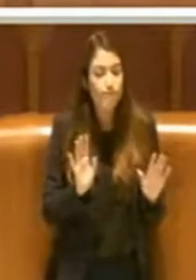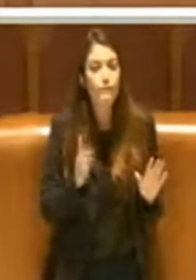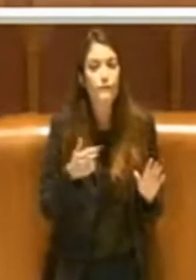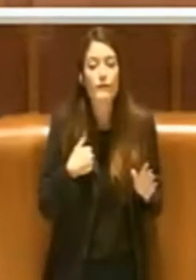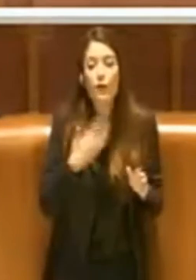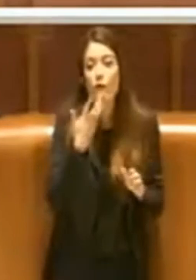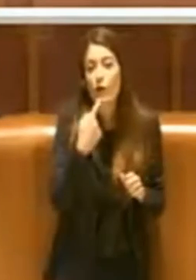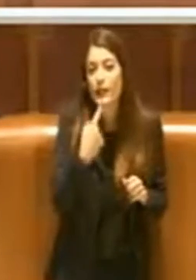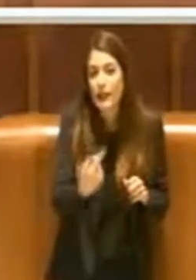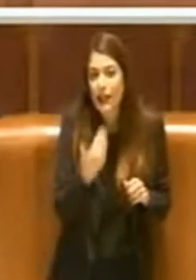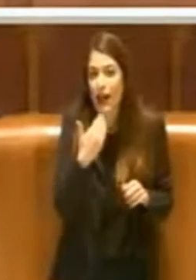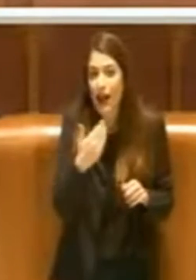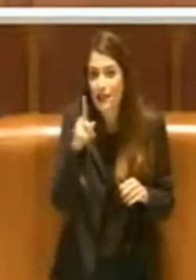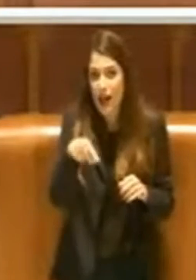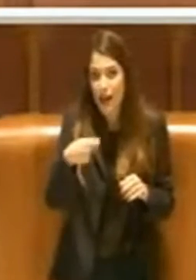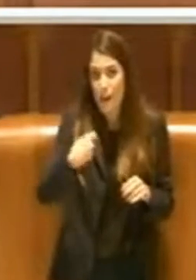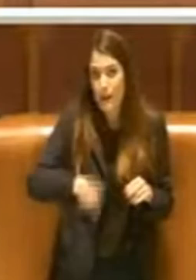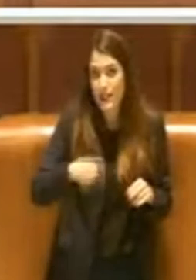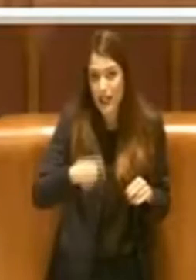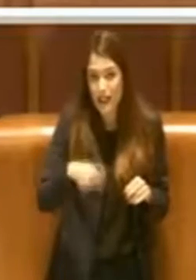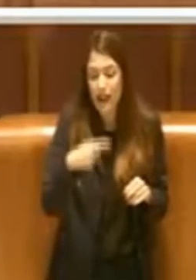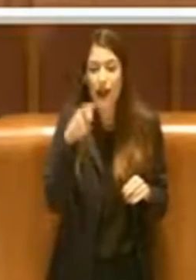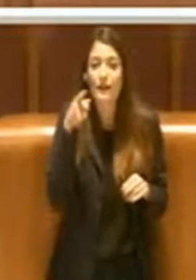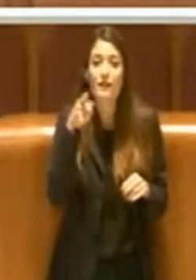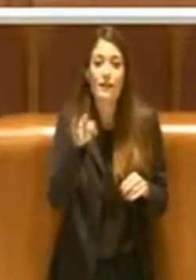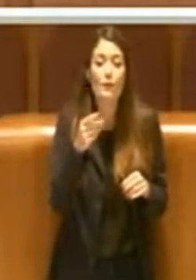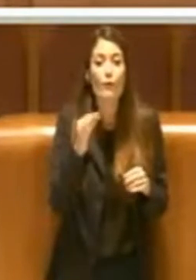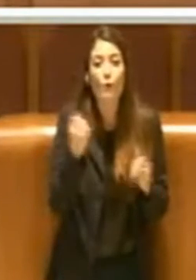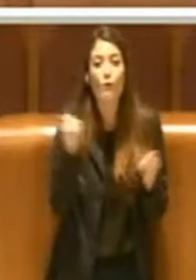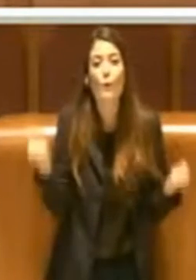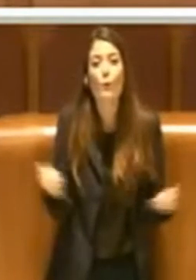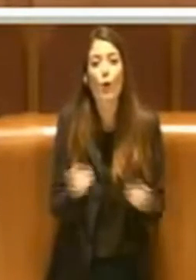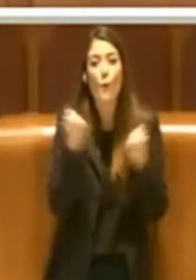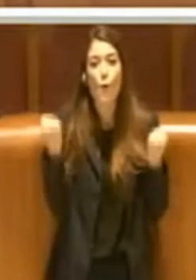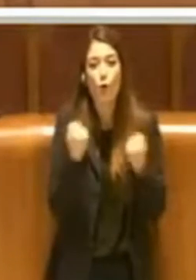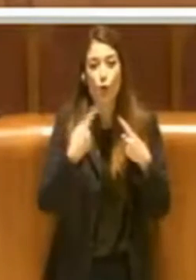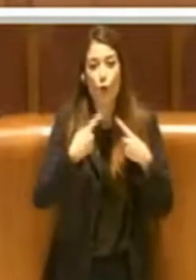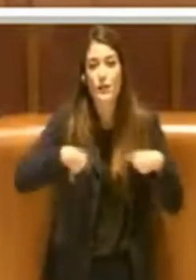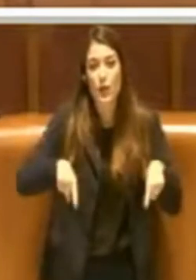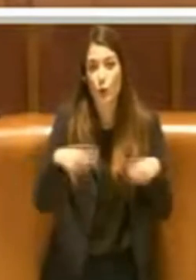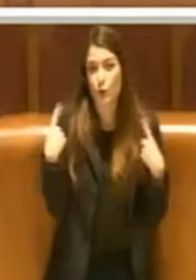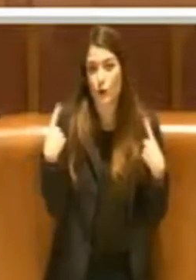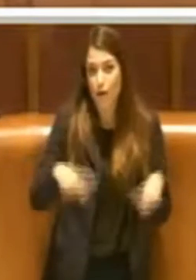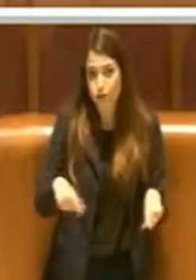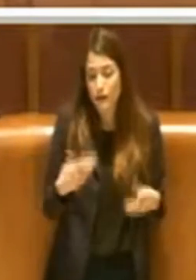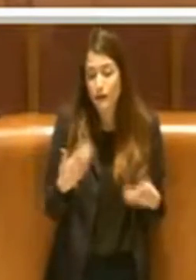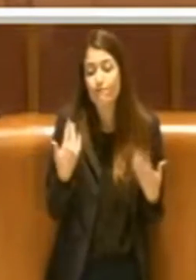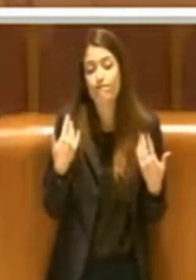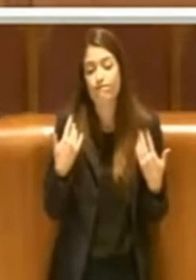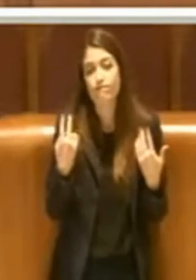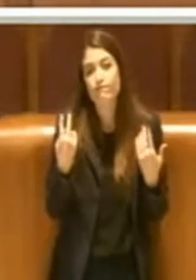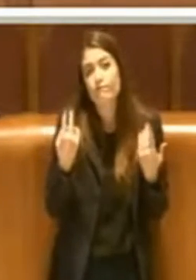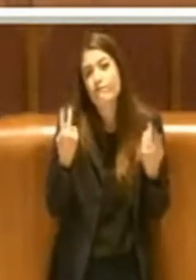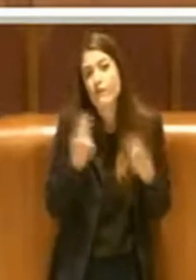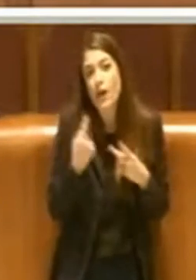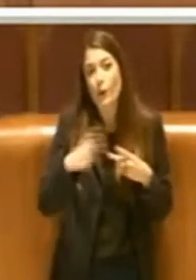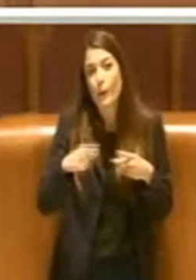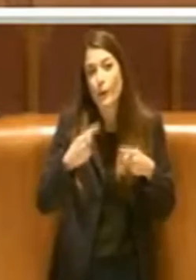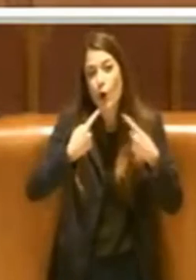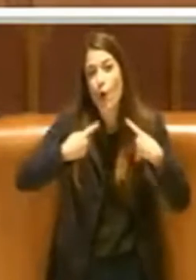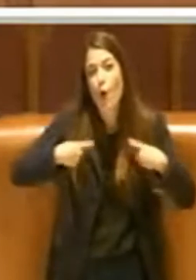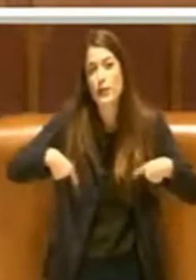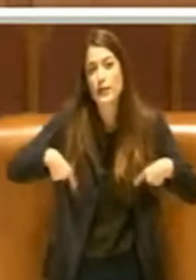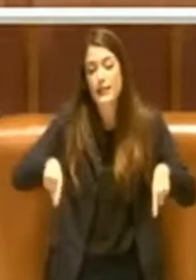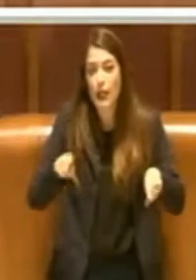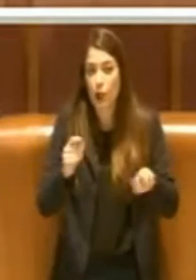ringrazio anche lei che si è fatto promotore di questa seduta e devo dire che è stato un consiglio e sarà ancora un